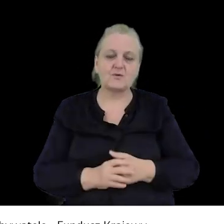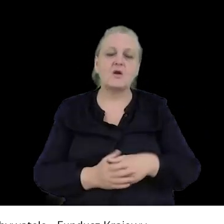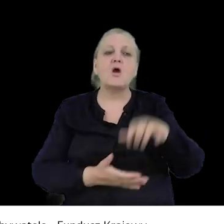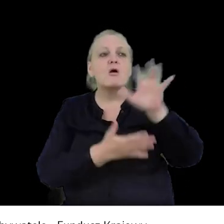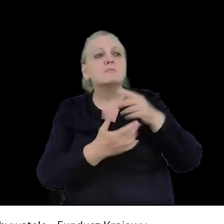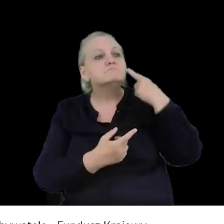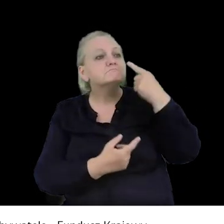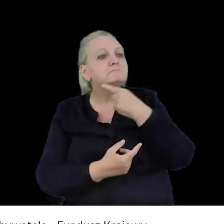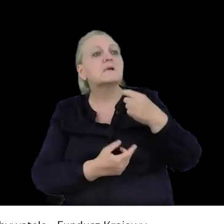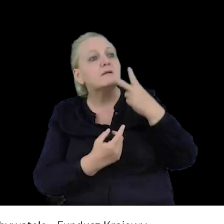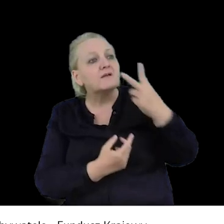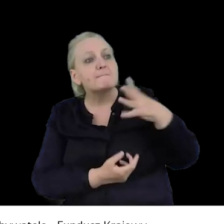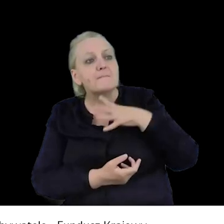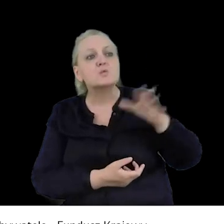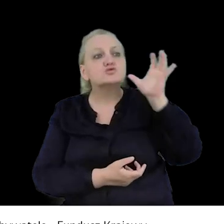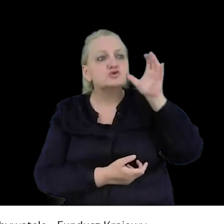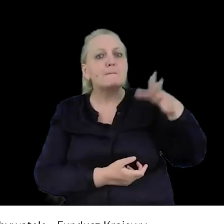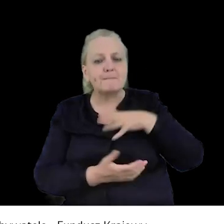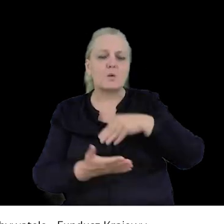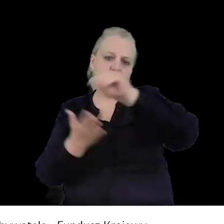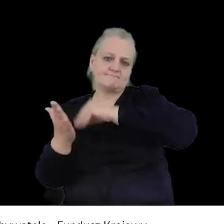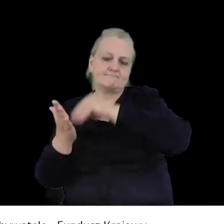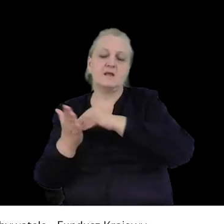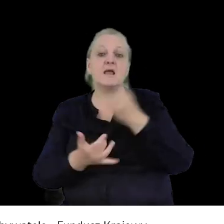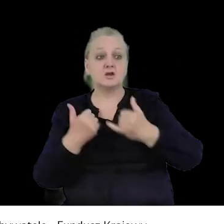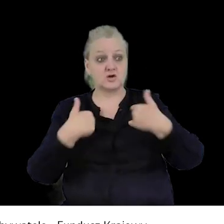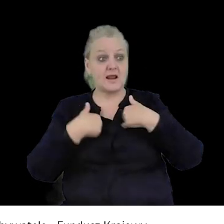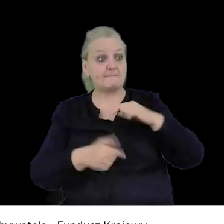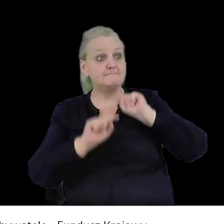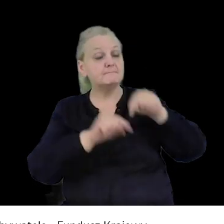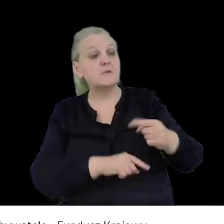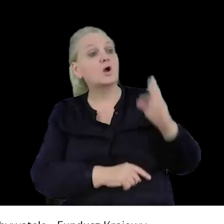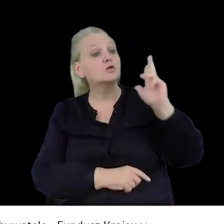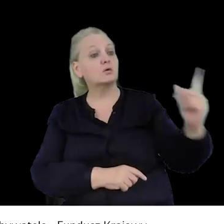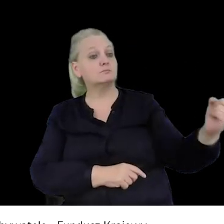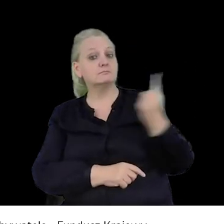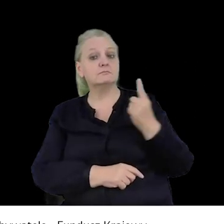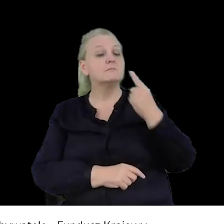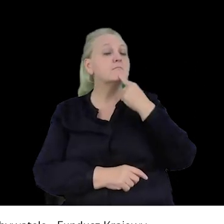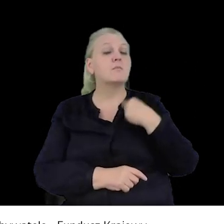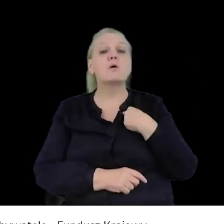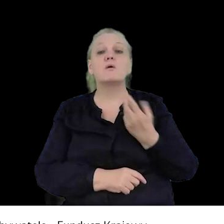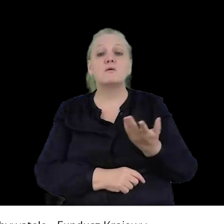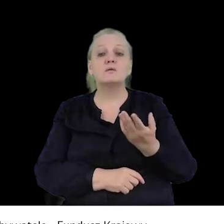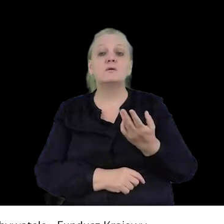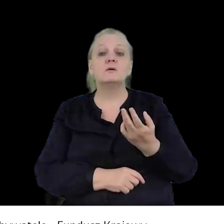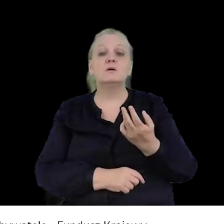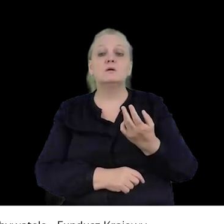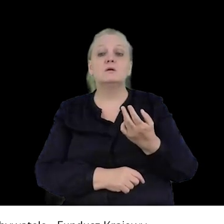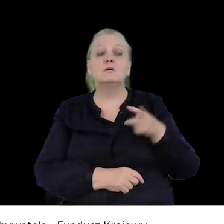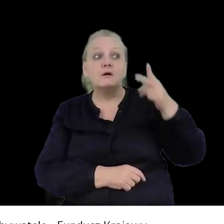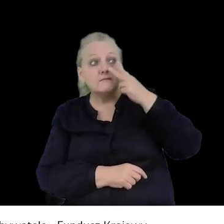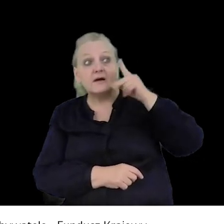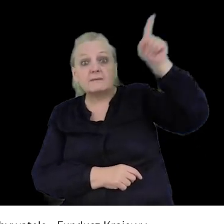to, co sami widzimy i słyszymy. Czyli jeżeli ja będę na obserwacji i ktoś do mnie podejdzie i powie, że widział, jak kogoś